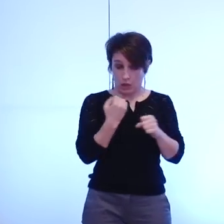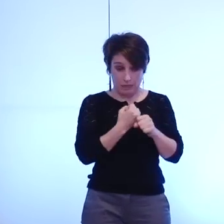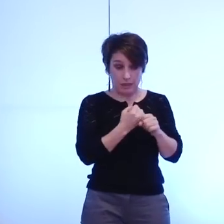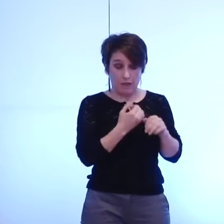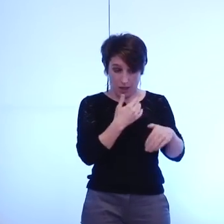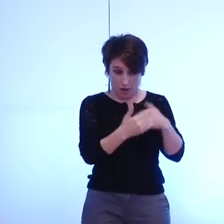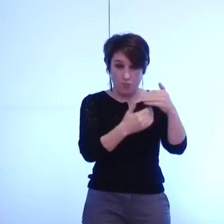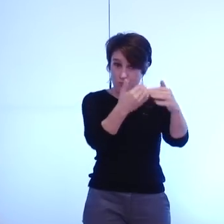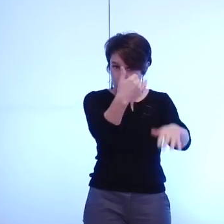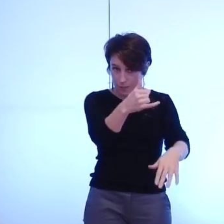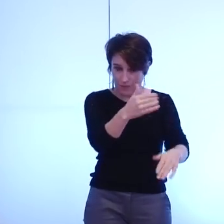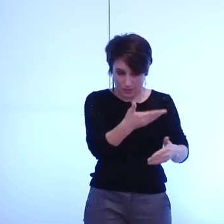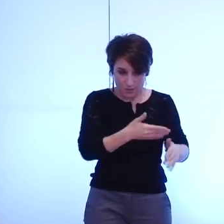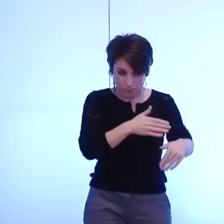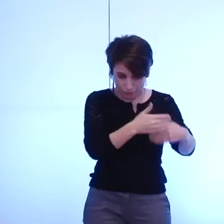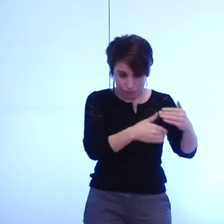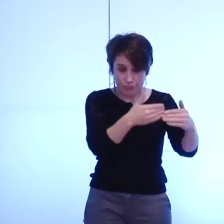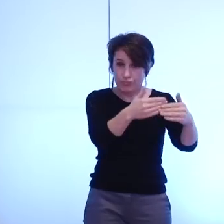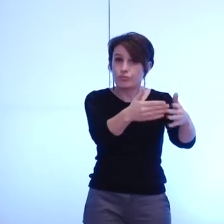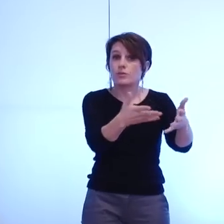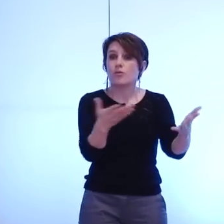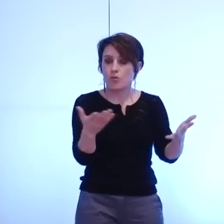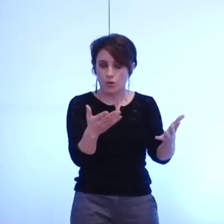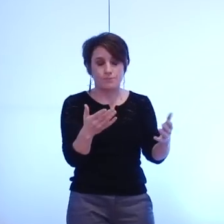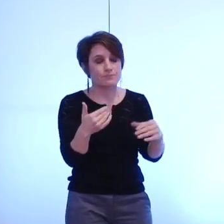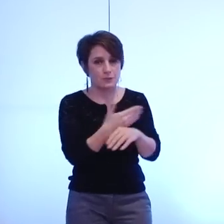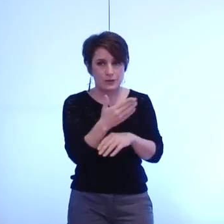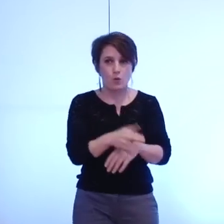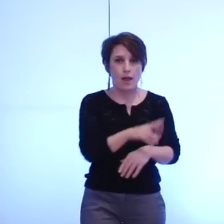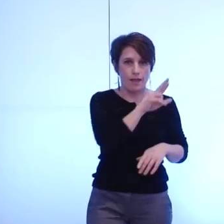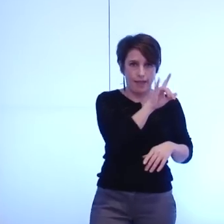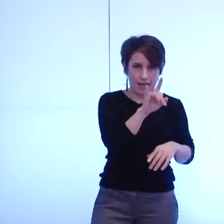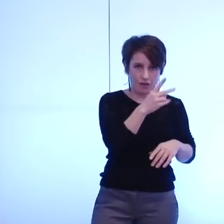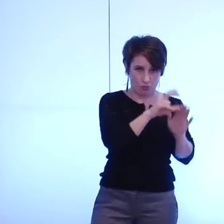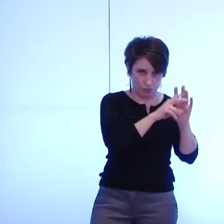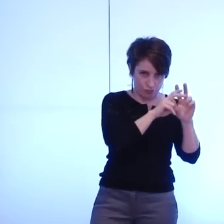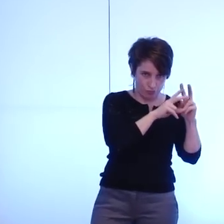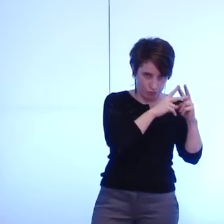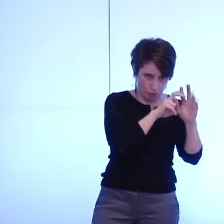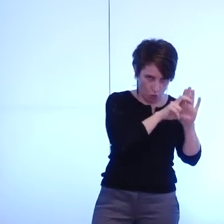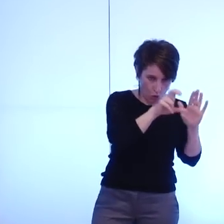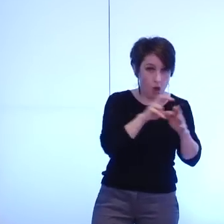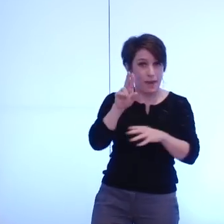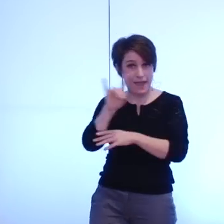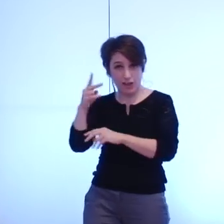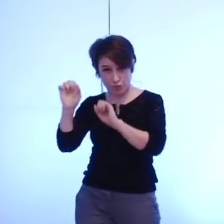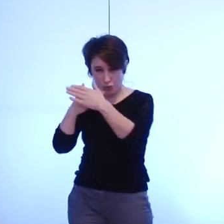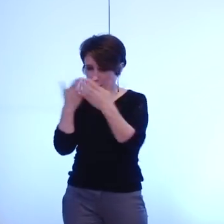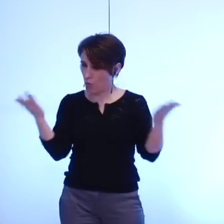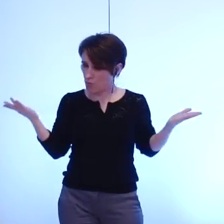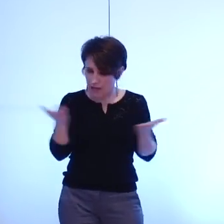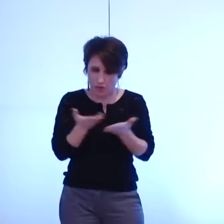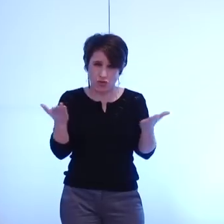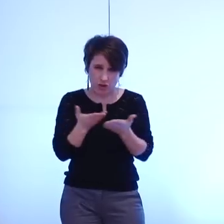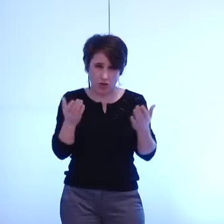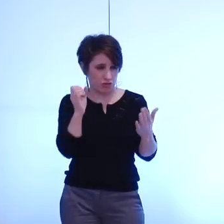moment un échange des échanges très réguliers entre les ressources humaines de la ville et de la métro pour pouvoir répondre au cas